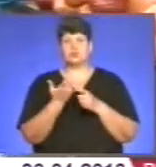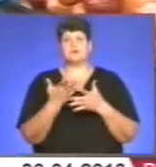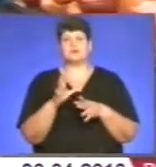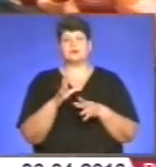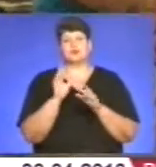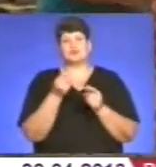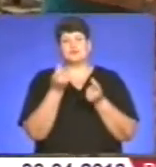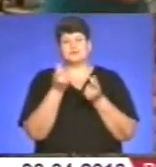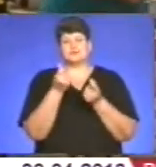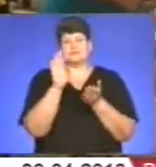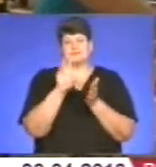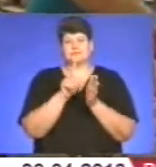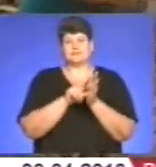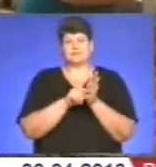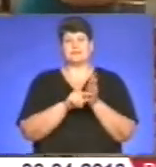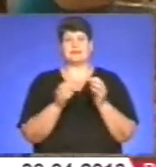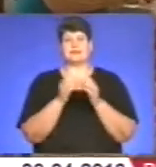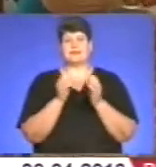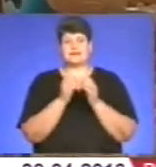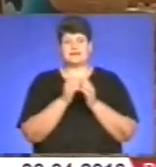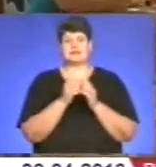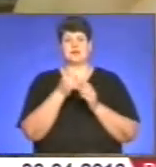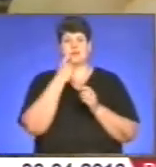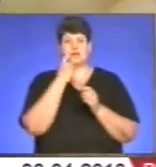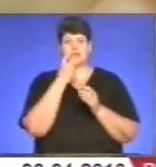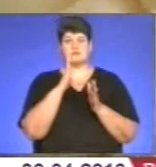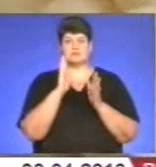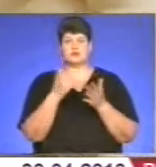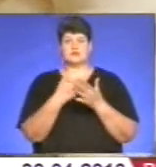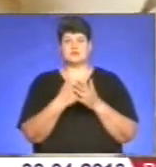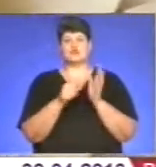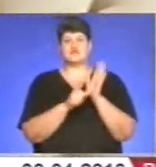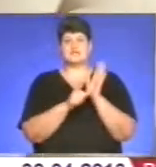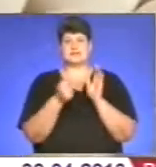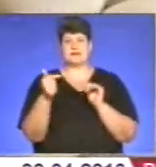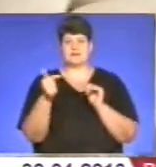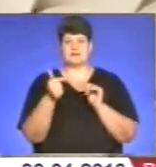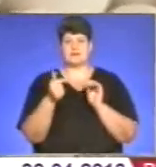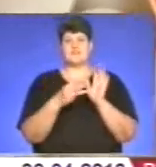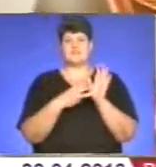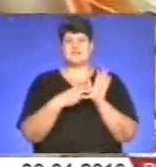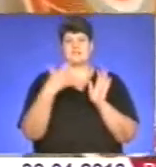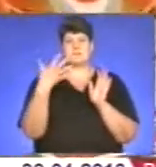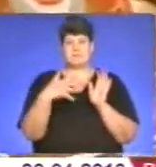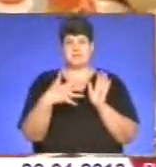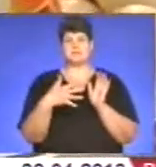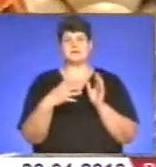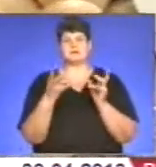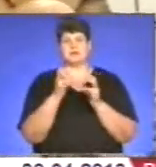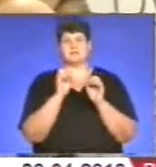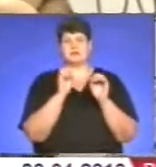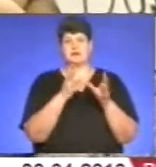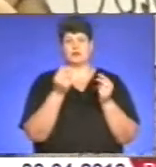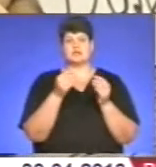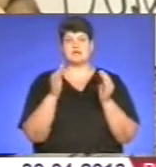навіть подешевшали. Десяток курячих інкубаторних яєць обідеться у 6 гривень. 8,50 відосте за 10 домашніх яєць.